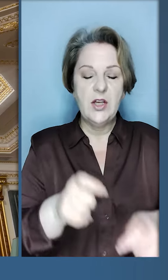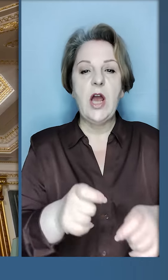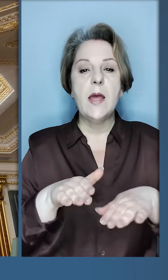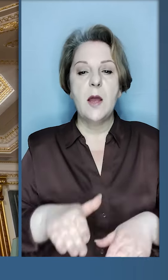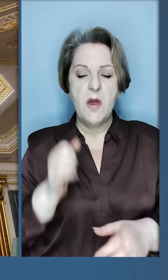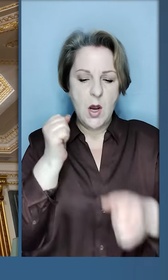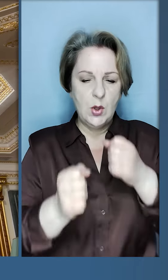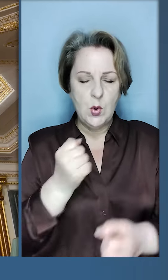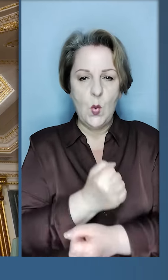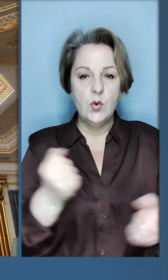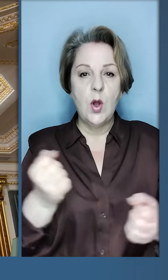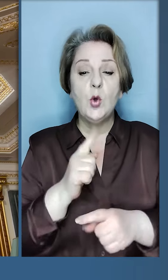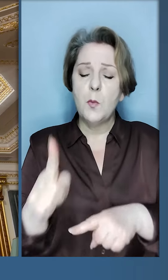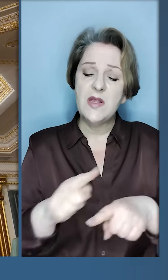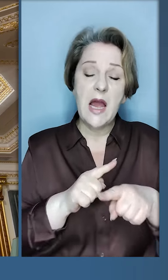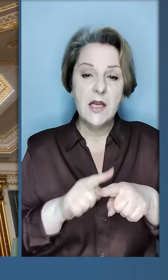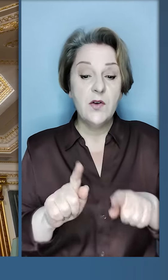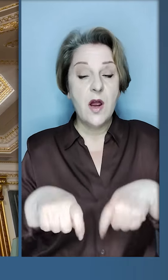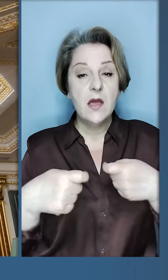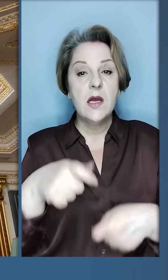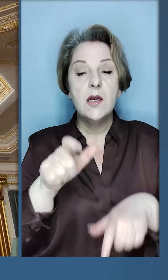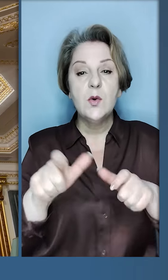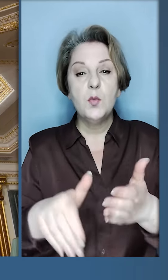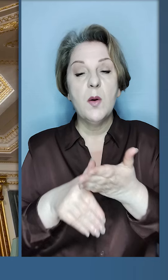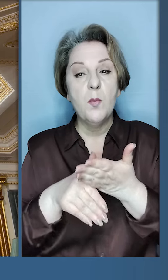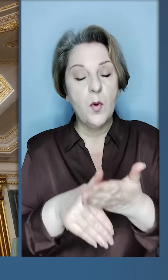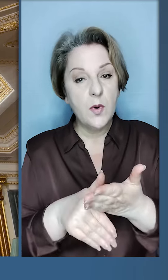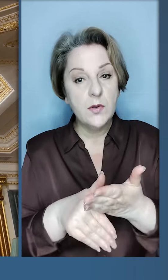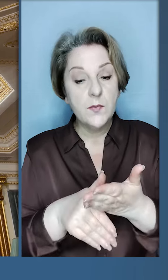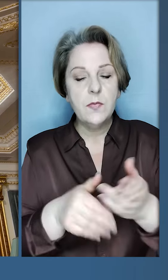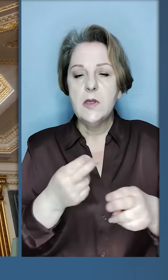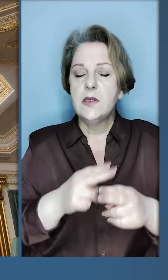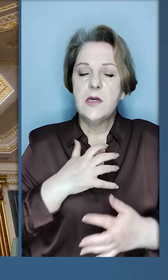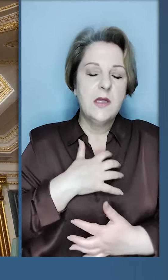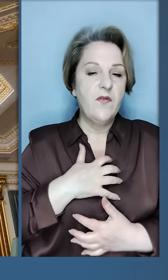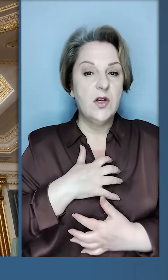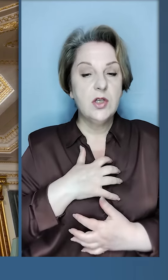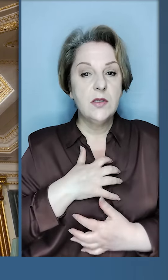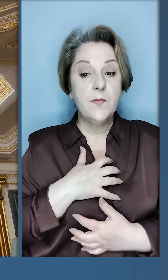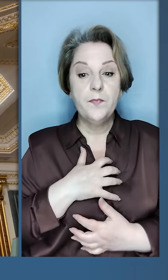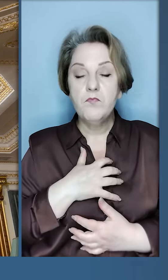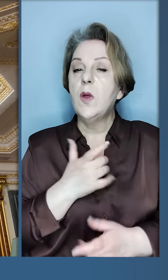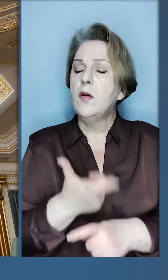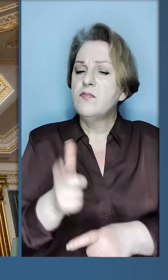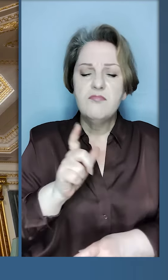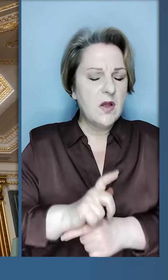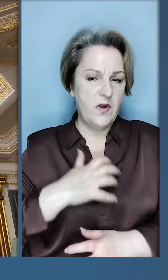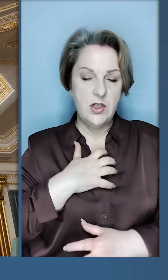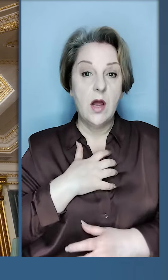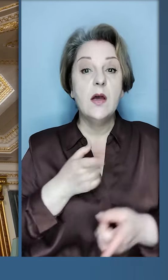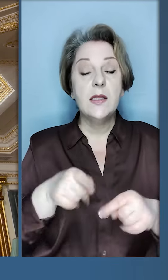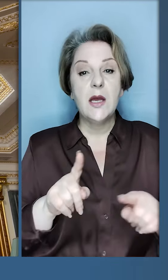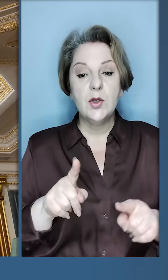ударів, щоб якнайшвидше надати людям поміч. Це найважливіше. Не менш важливо